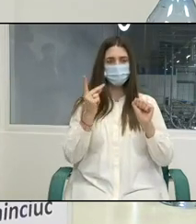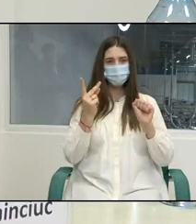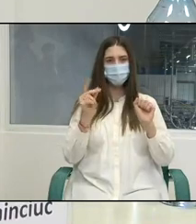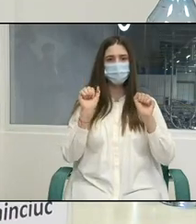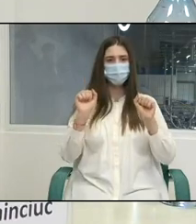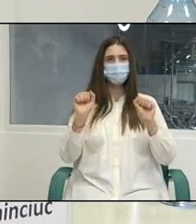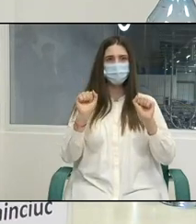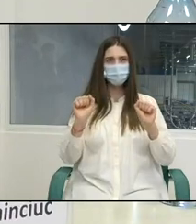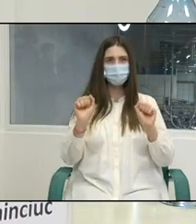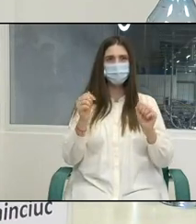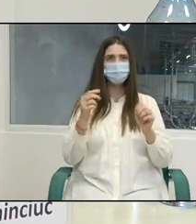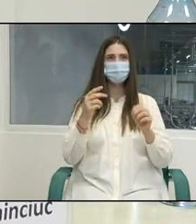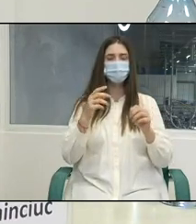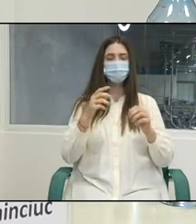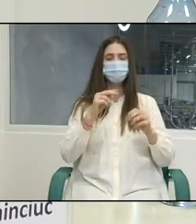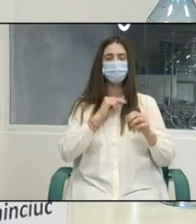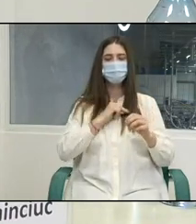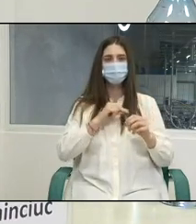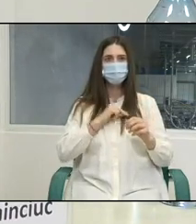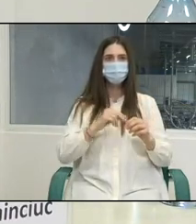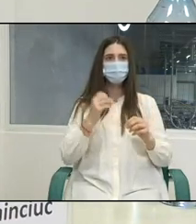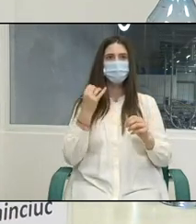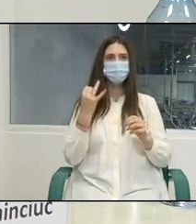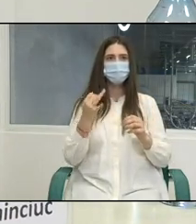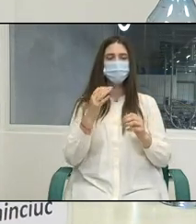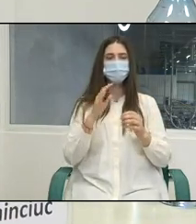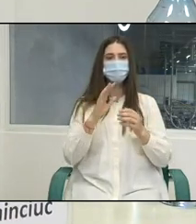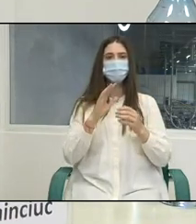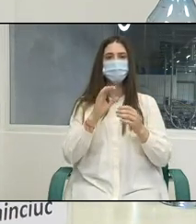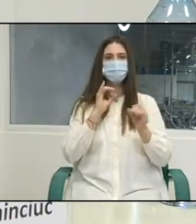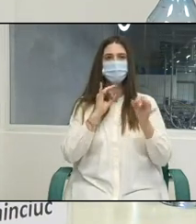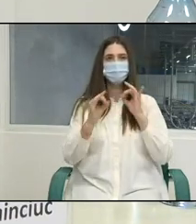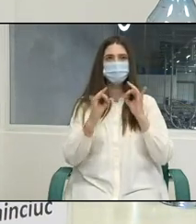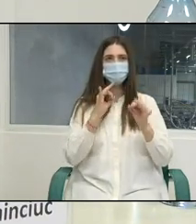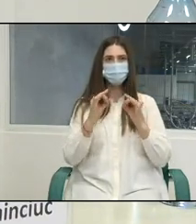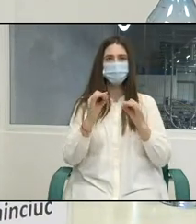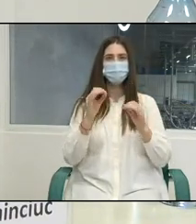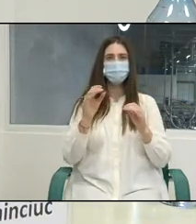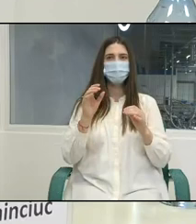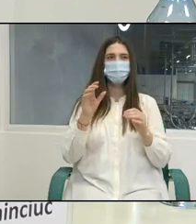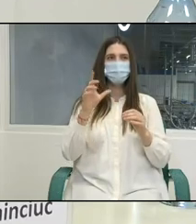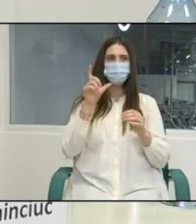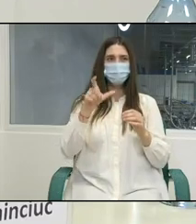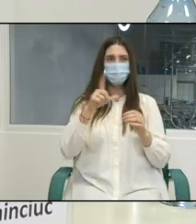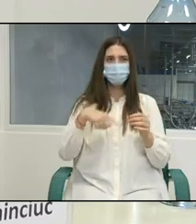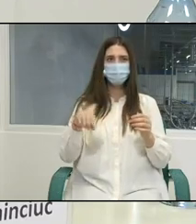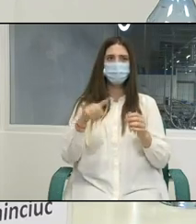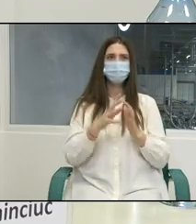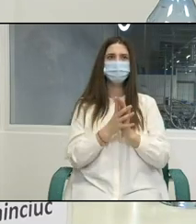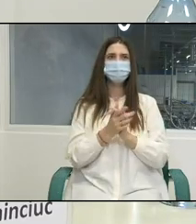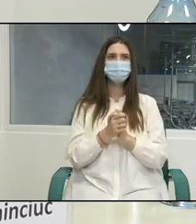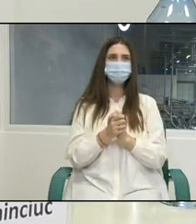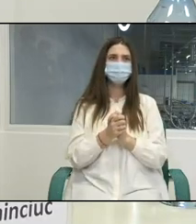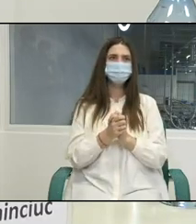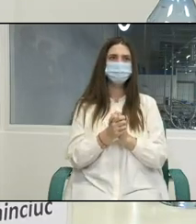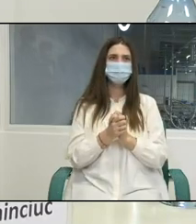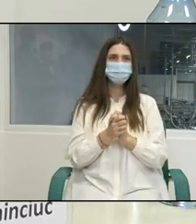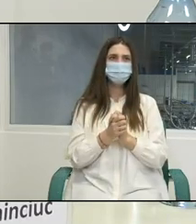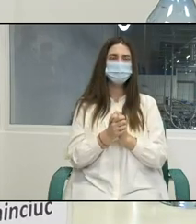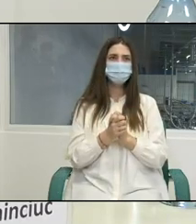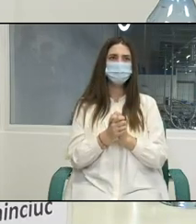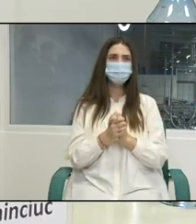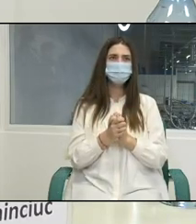muncă și dialog social îmbunătățit, sunt esențiali pentru asigurarea muncii decente,